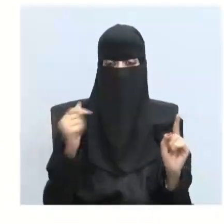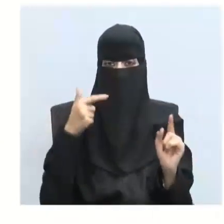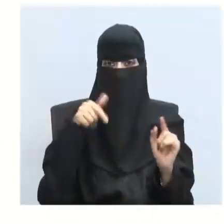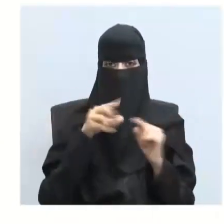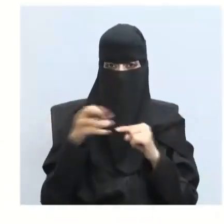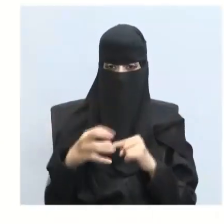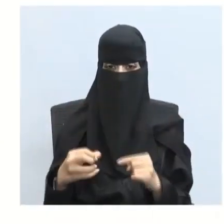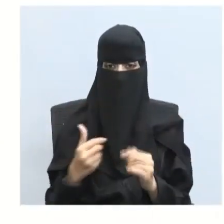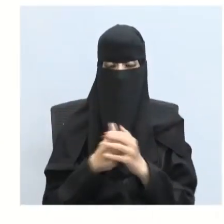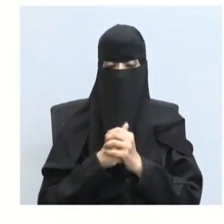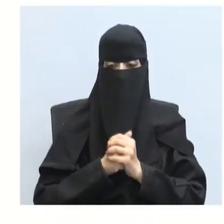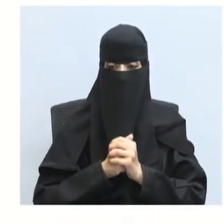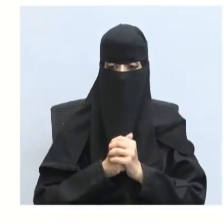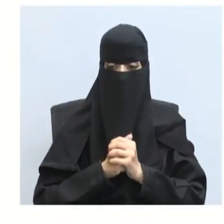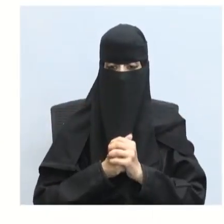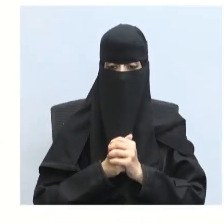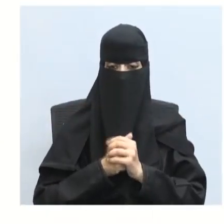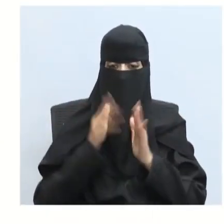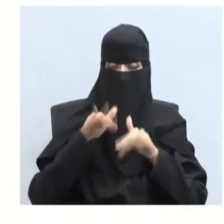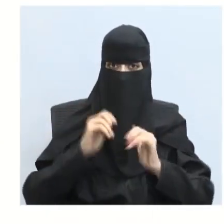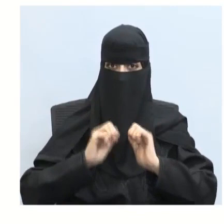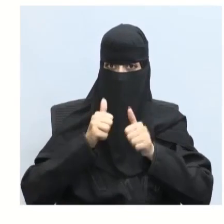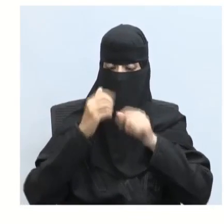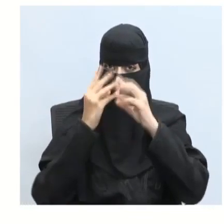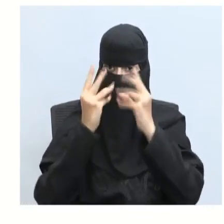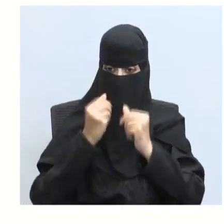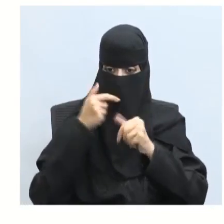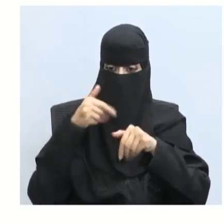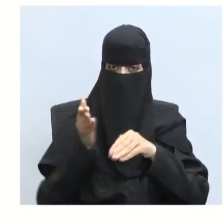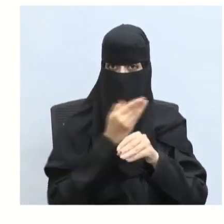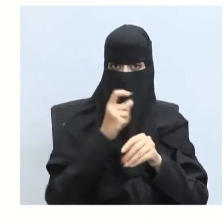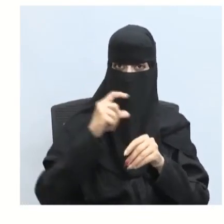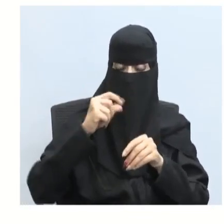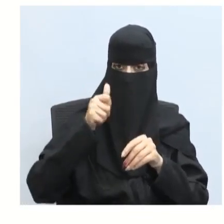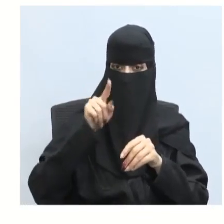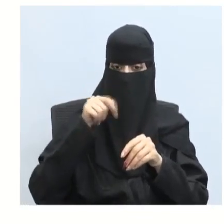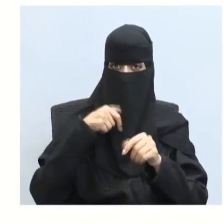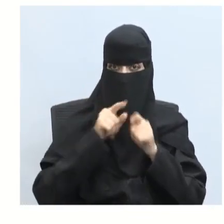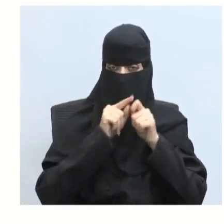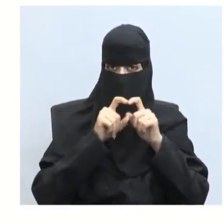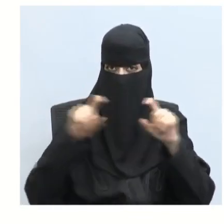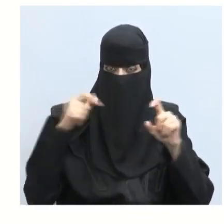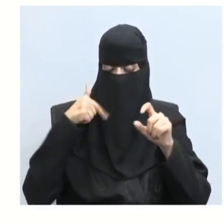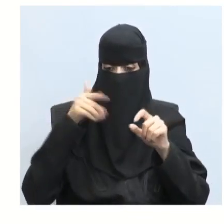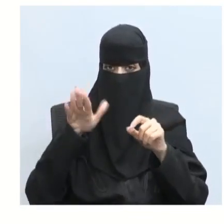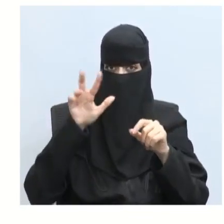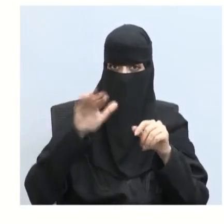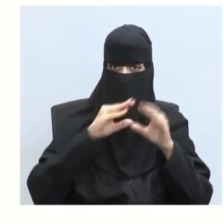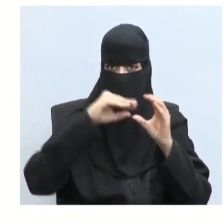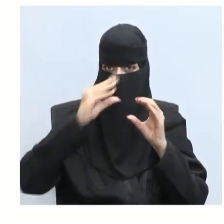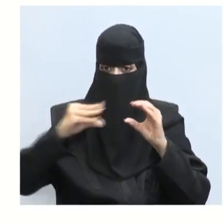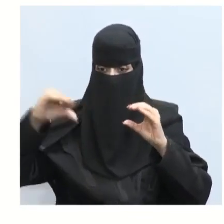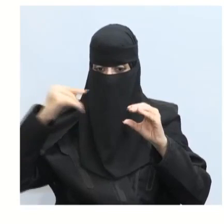بعضهم البعض أيضا استطعنا حساب تأثير دبلر بواسطة الطول الموجي ونستطيع حساب